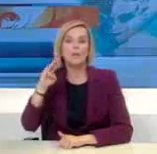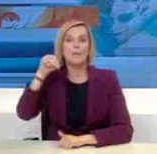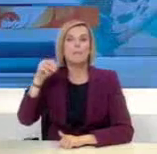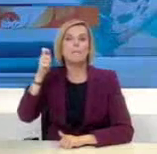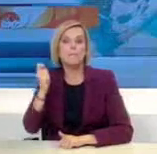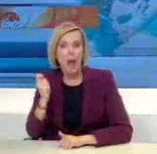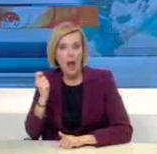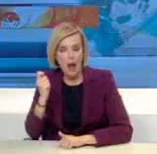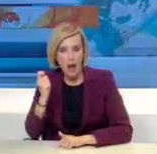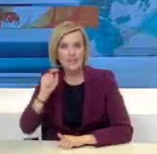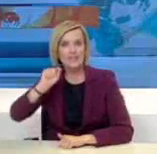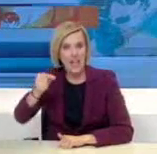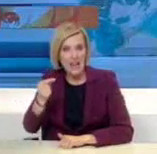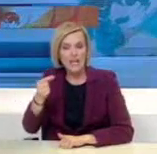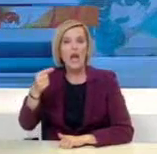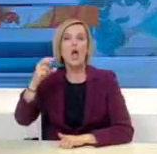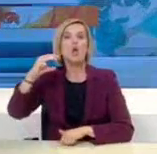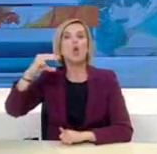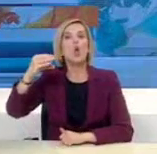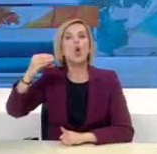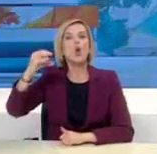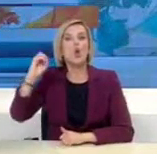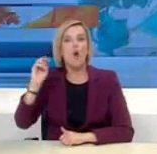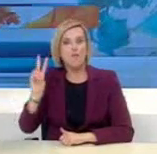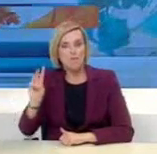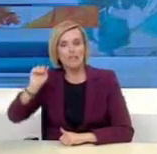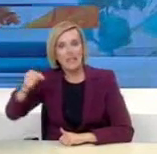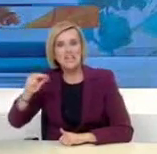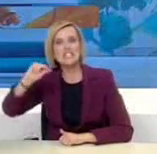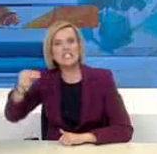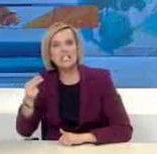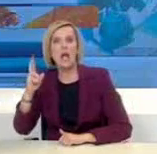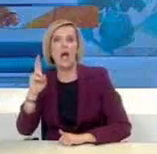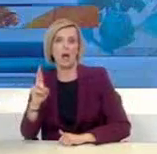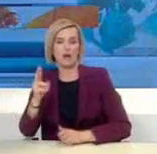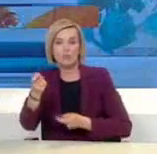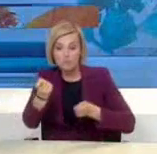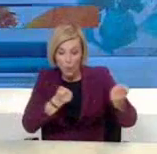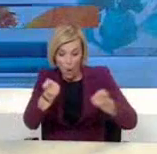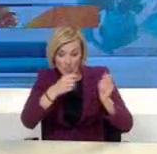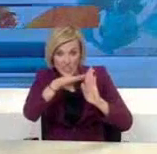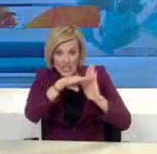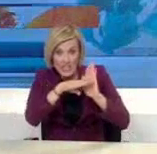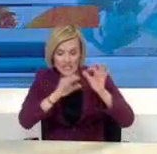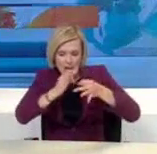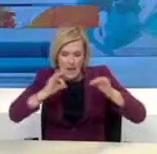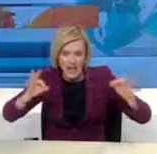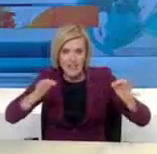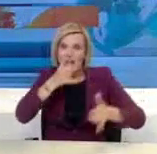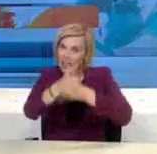όπου όλες οι οδηγίες αναφέρονται αναλυτικά.